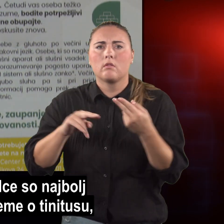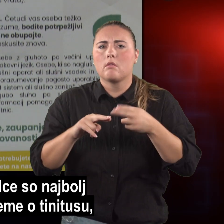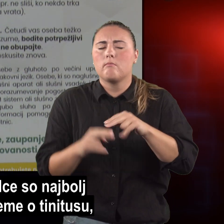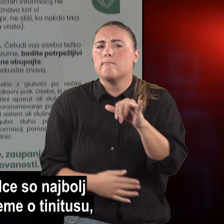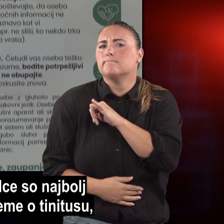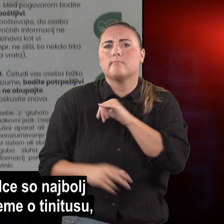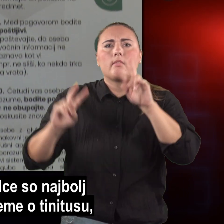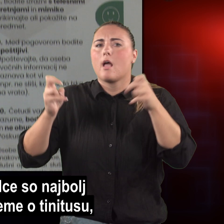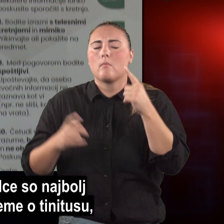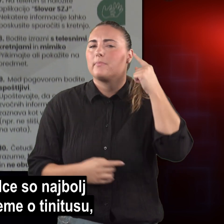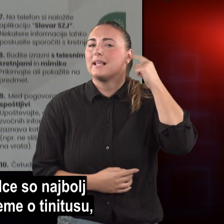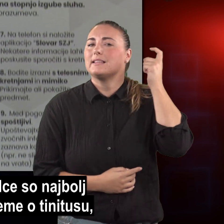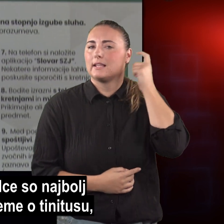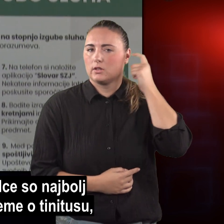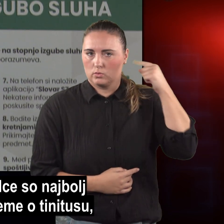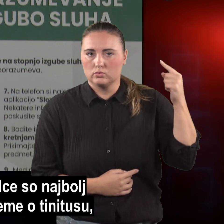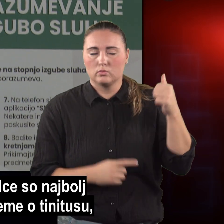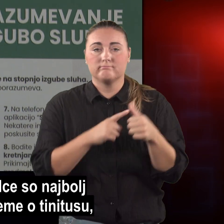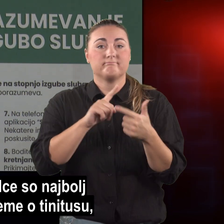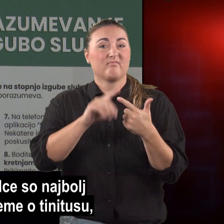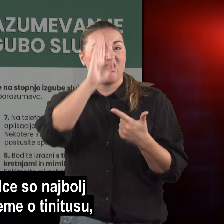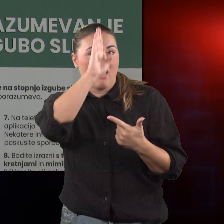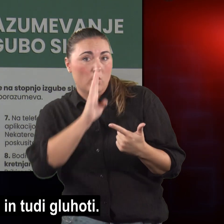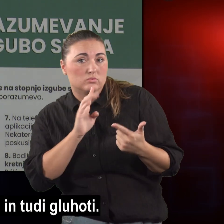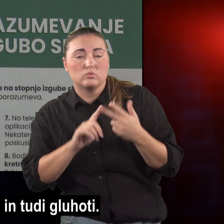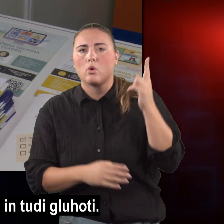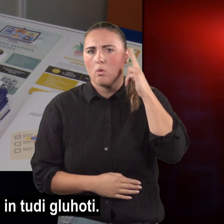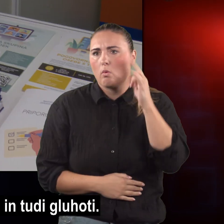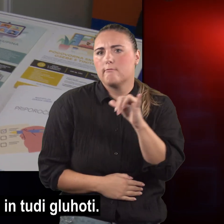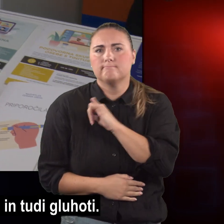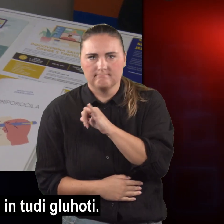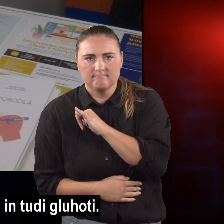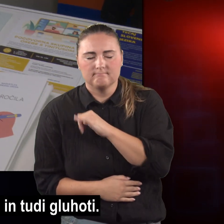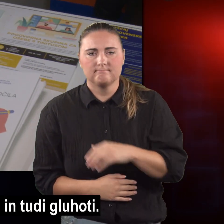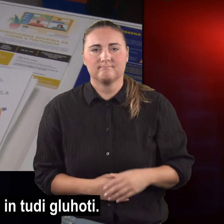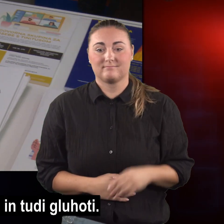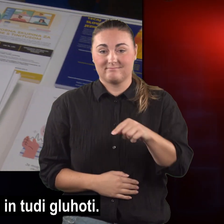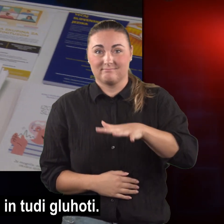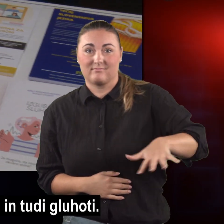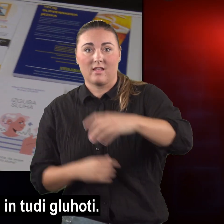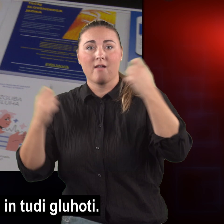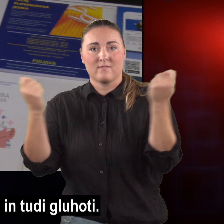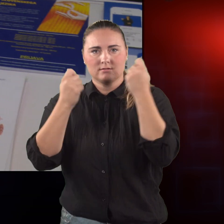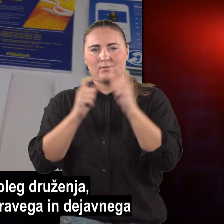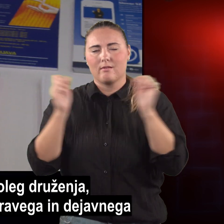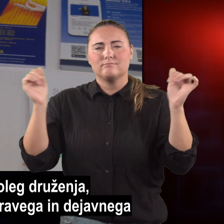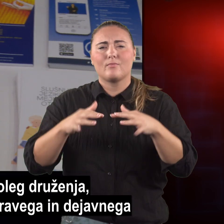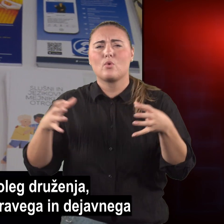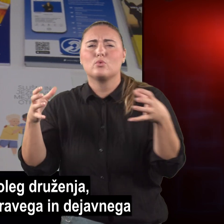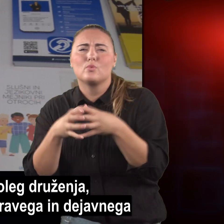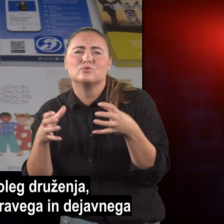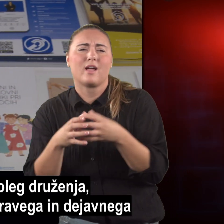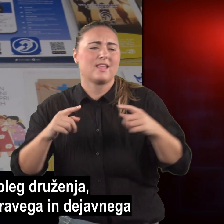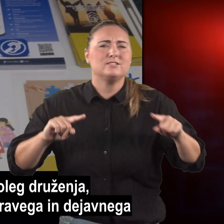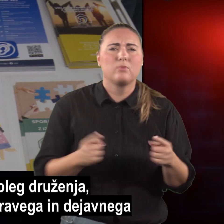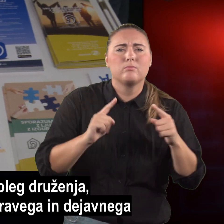Obiskovalce so najbolj zanimale teme o tinitusu, naglušnosti in tudi gluhoti. Festival poleg